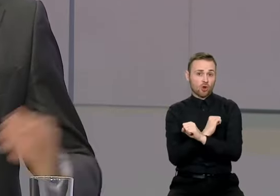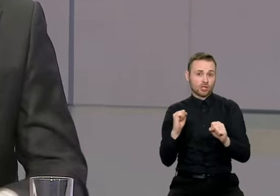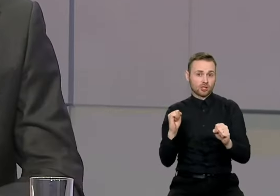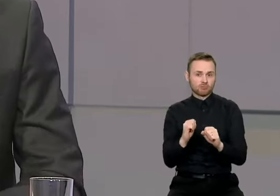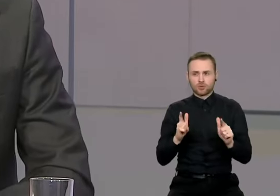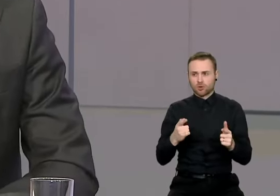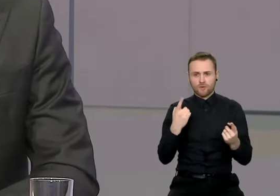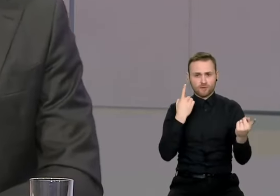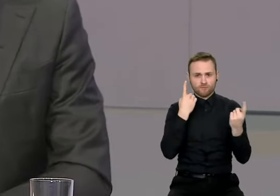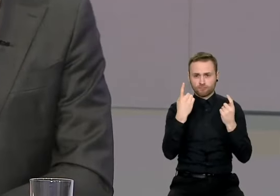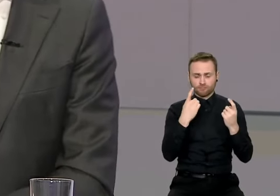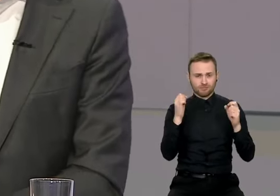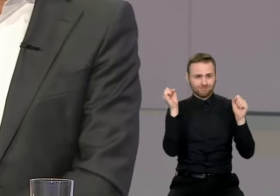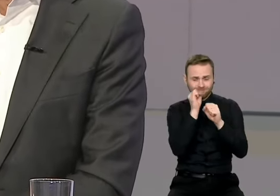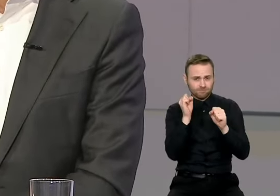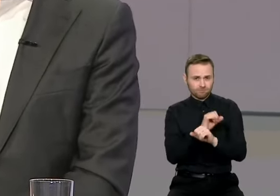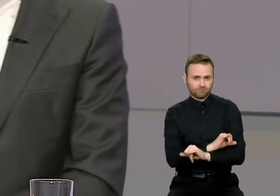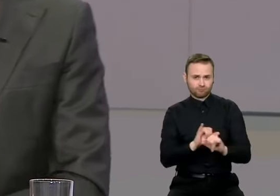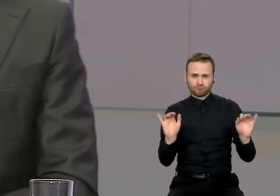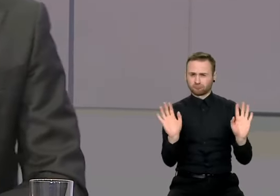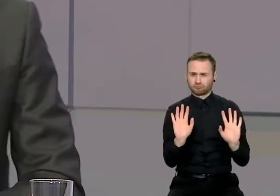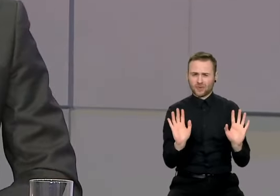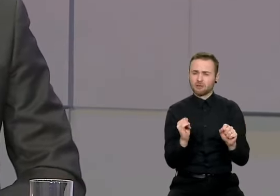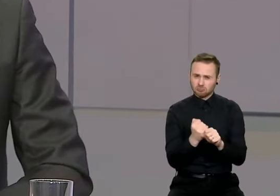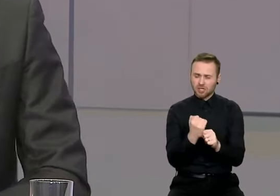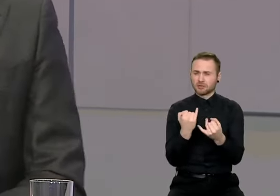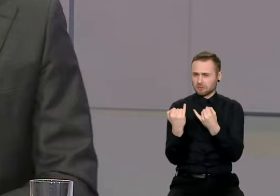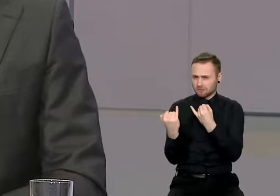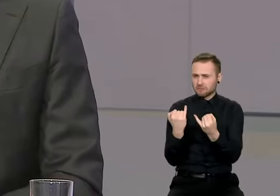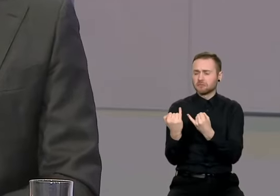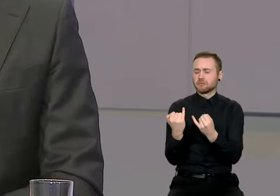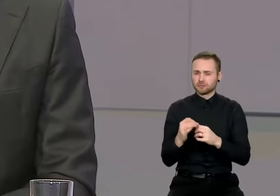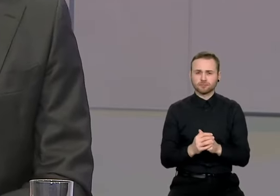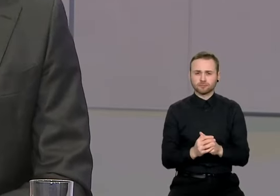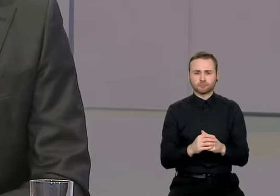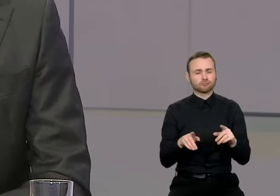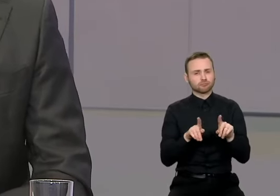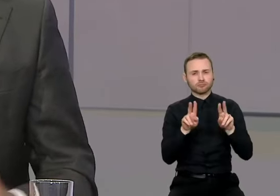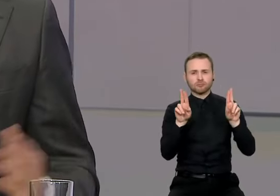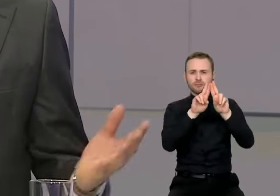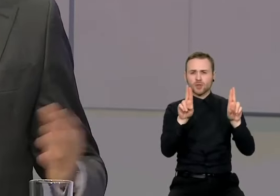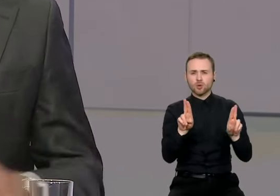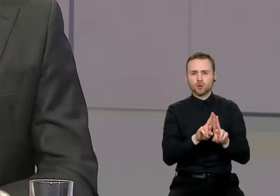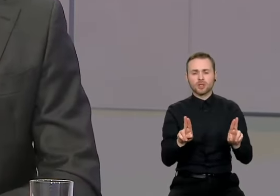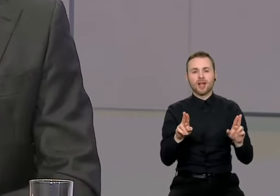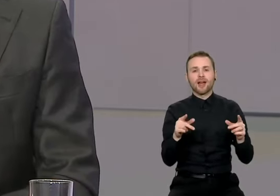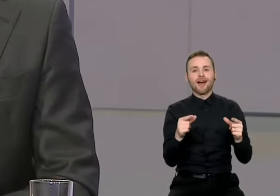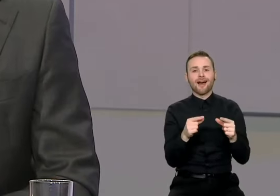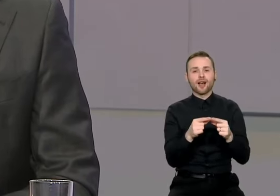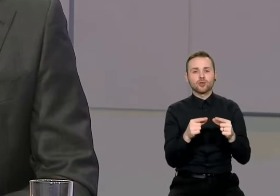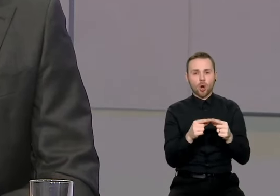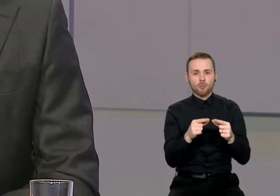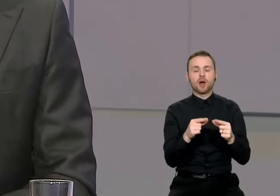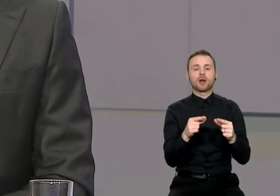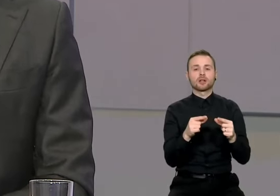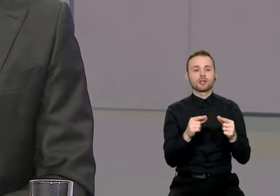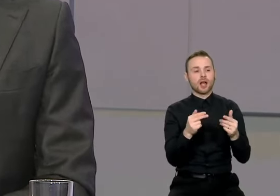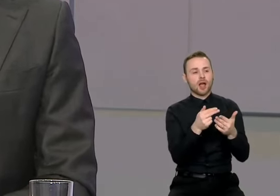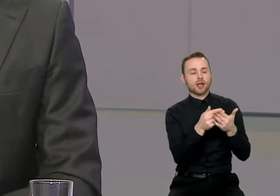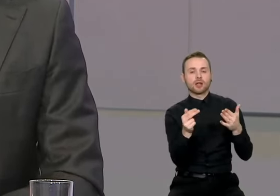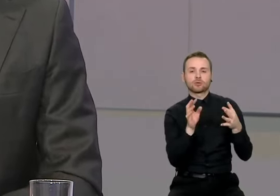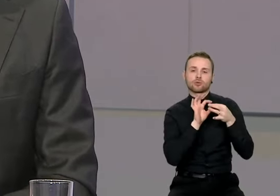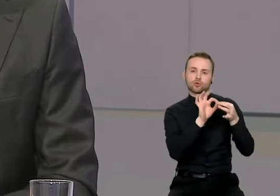skleisti su partieriais Ukrainoje, reikia taip pat kalbėti. Bendradarbiavimas su tarptautinė, autominės saugos energetikos agentūra.